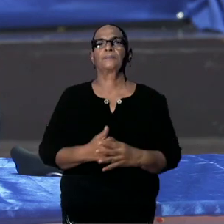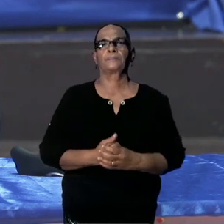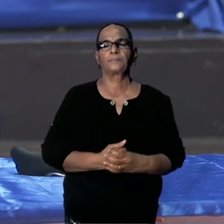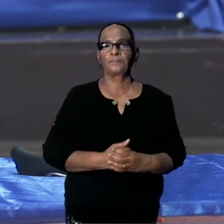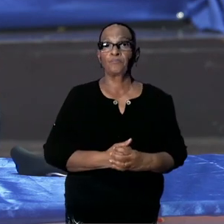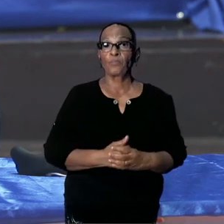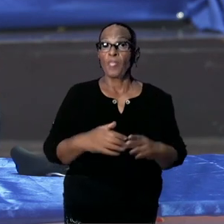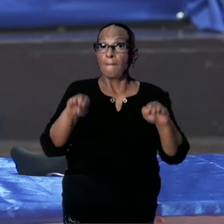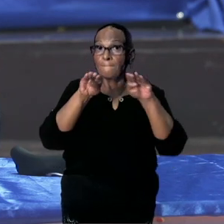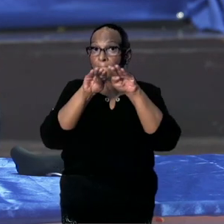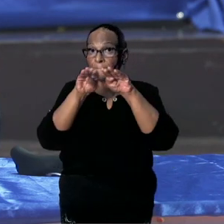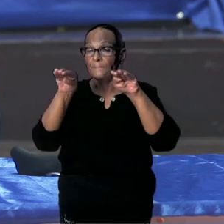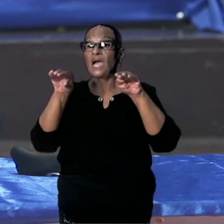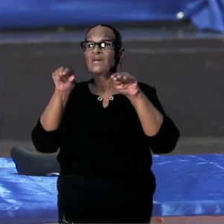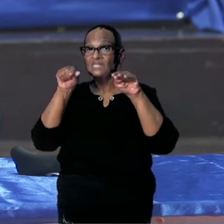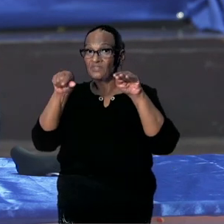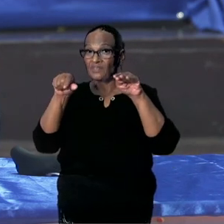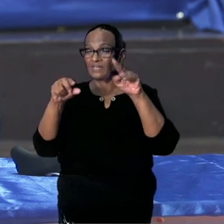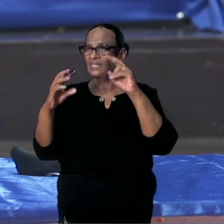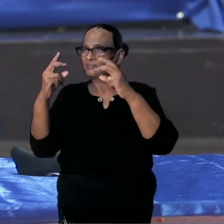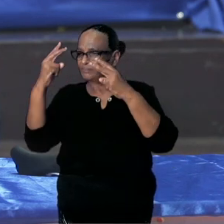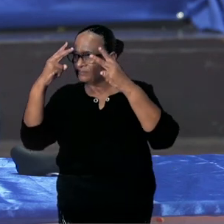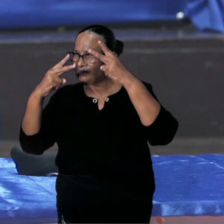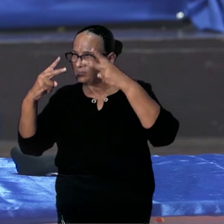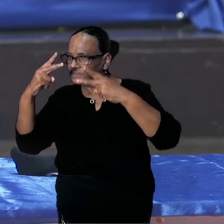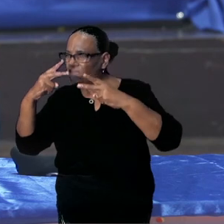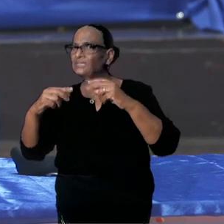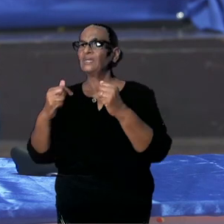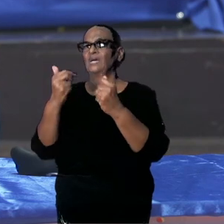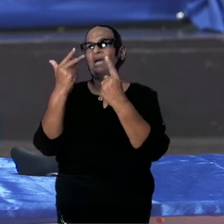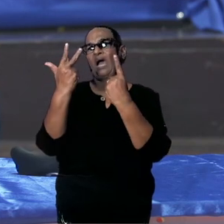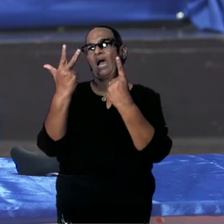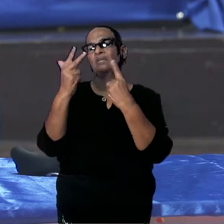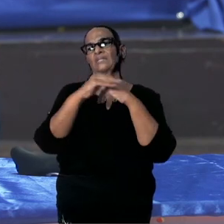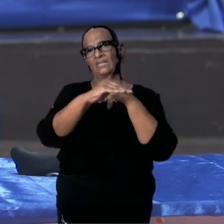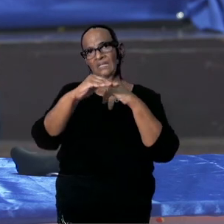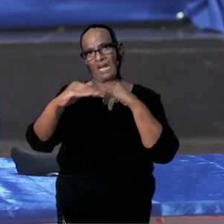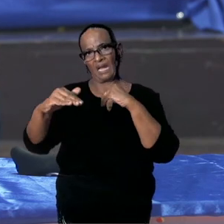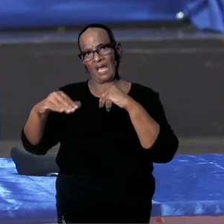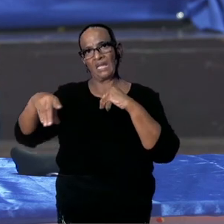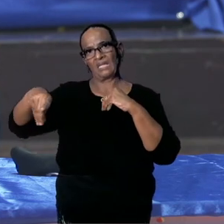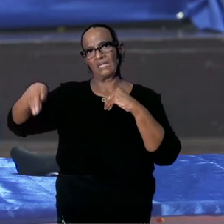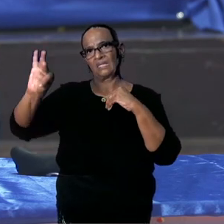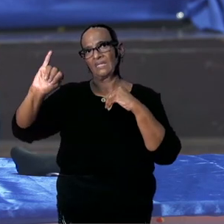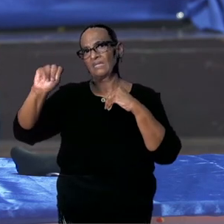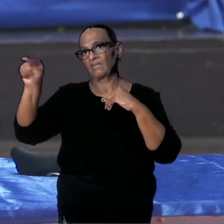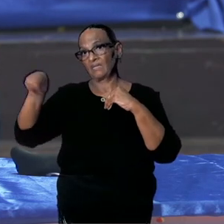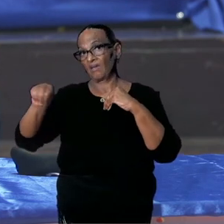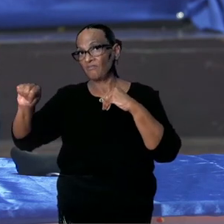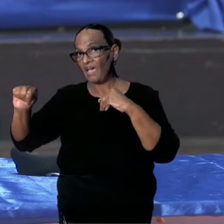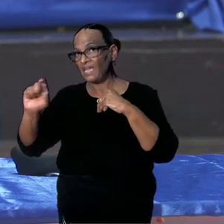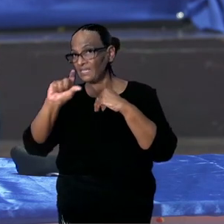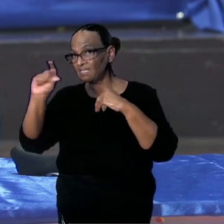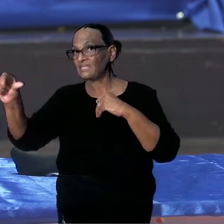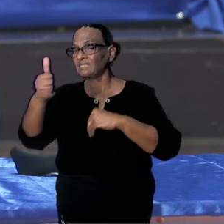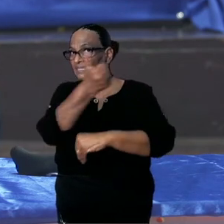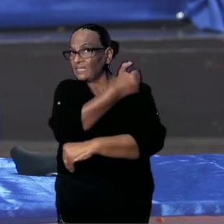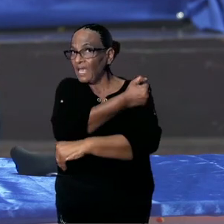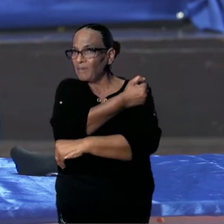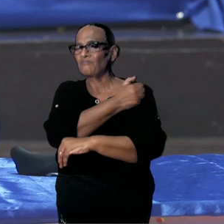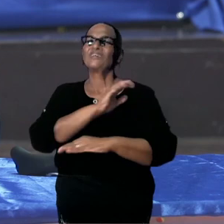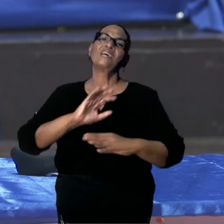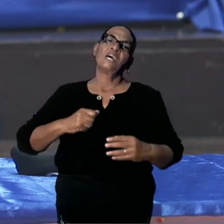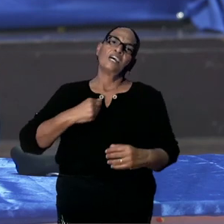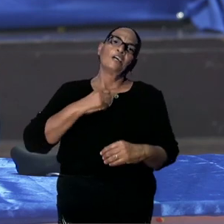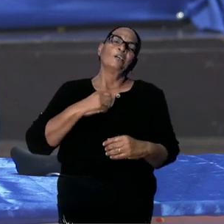op basis van die analyse zijn maar 18 landen in aanmerking gekomen voor Pfizer. En Suriname is helaas buiten de boot gevallen.